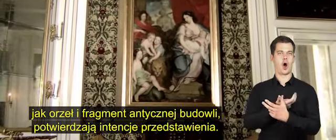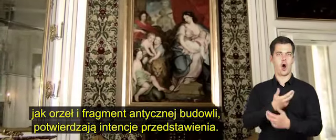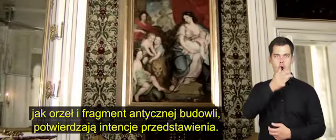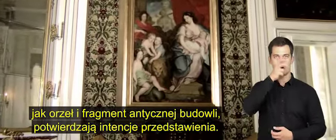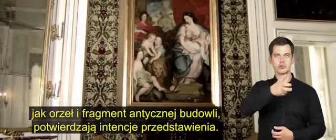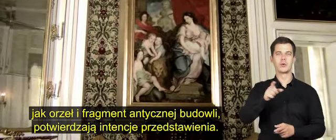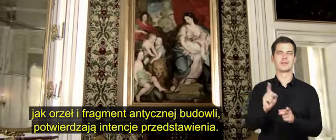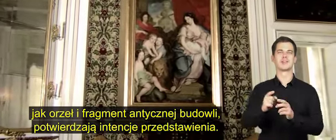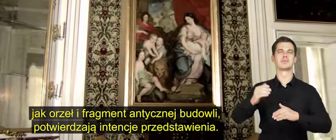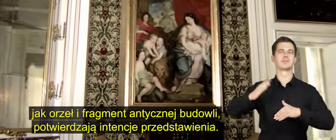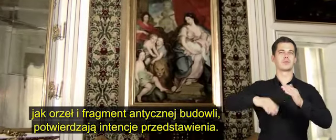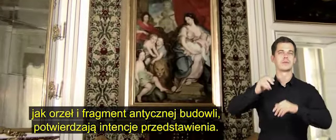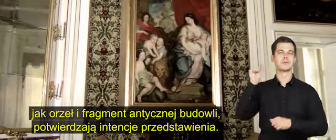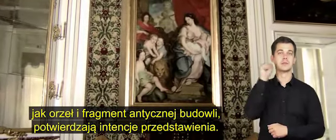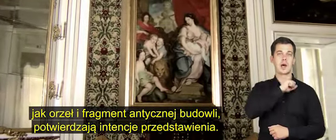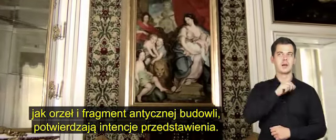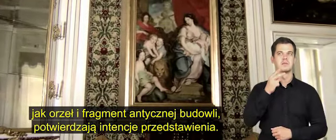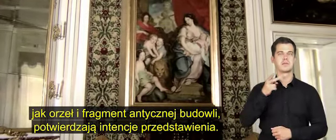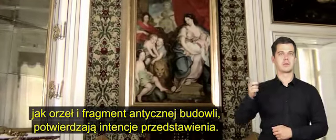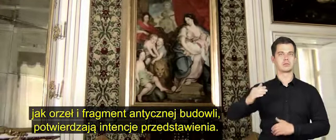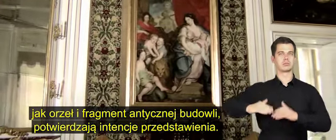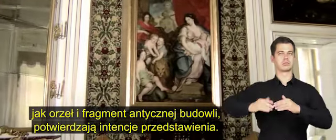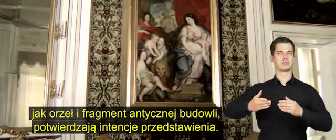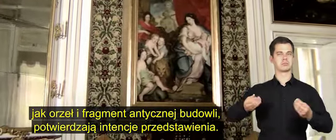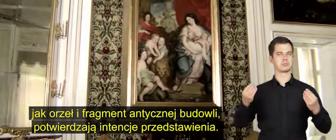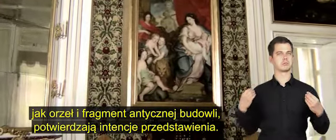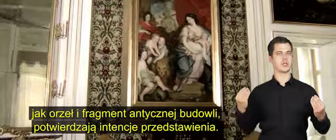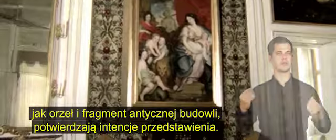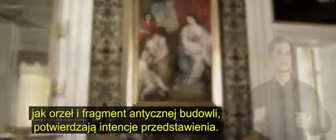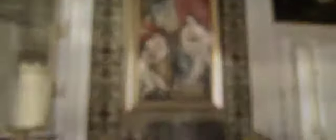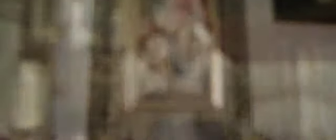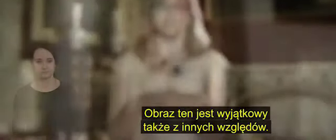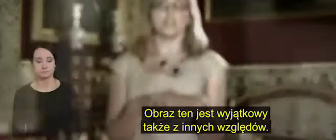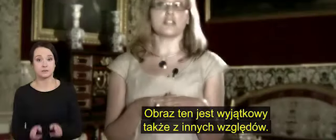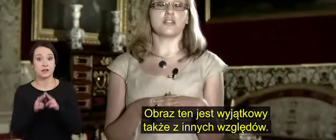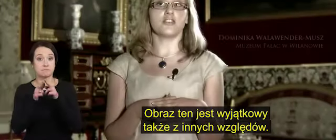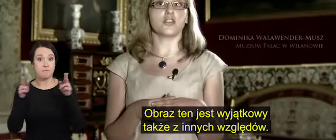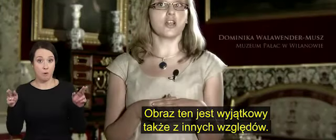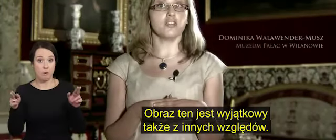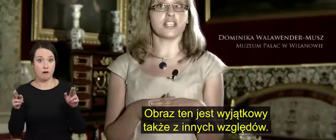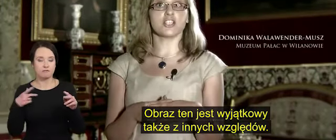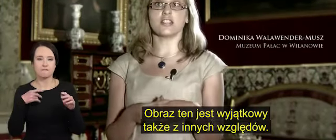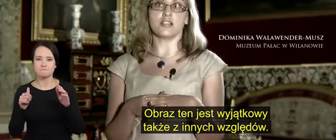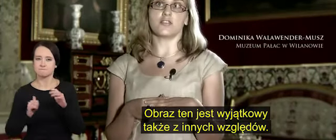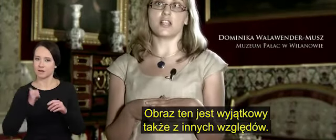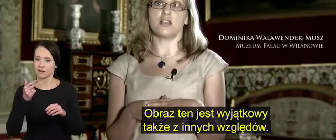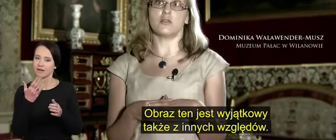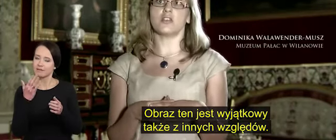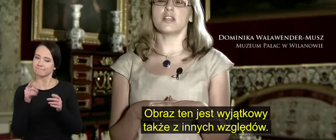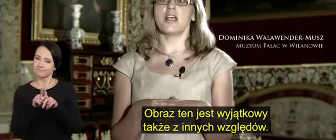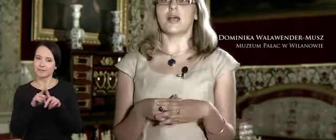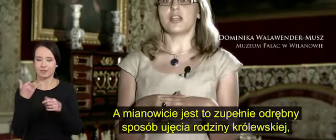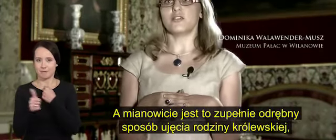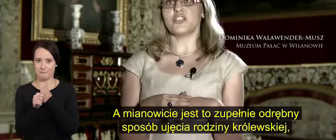orzeł i fragment antycznej budowli, potwierdzają intencje przedstawienia. Obraz ten jest wyjątkowy także z innych